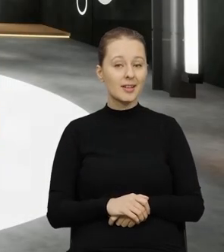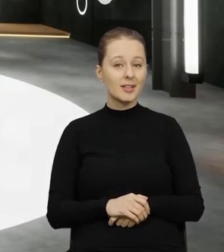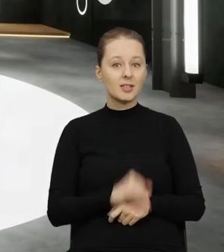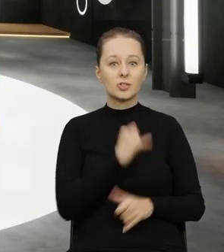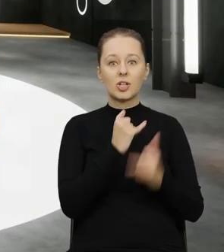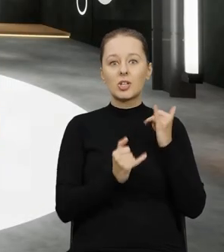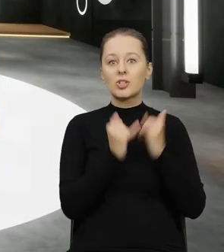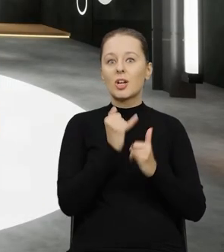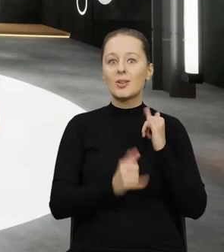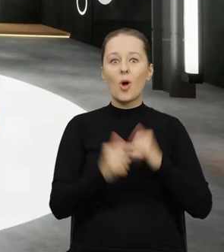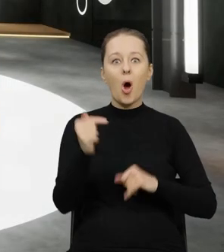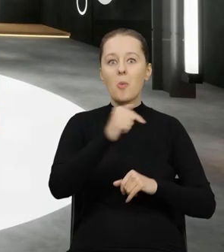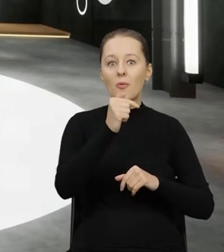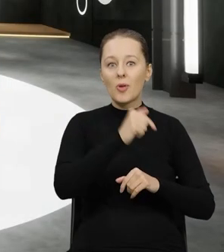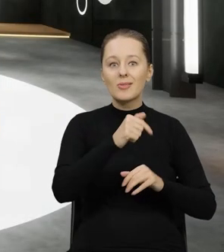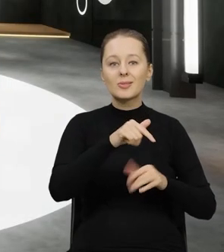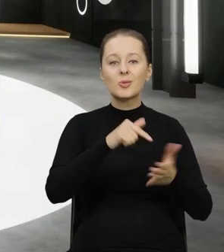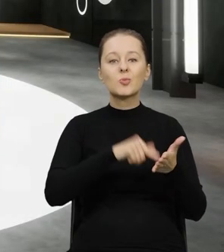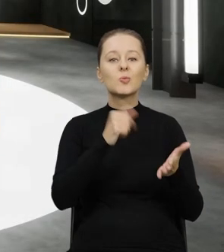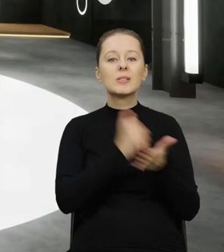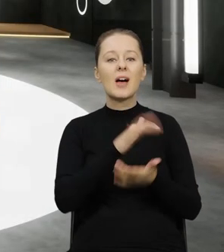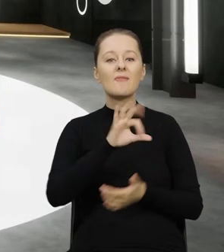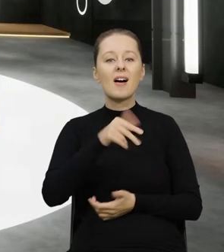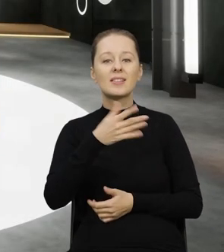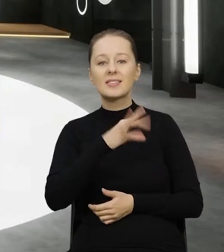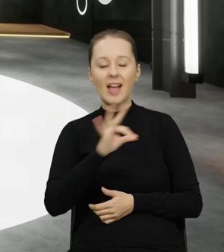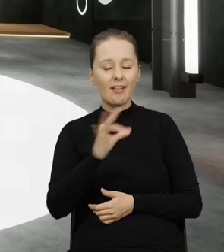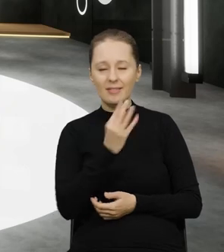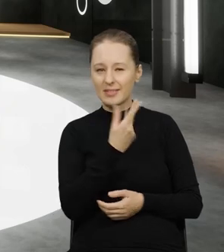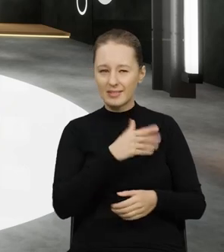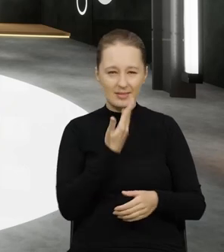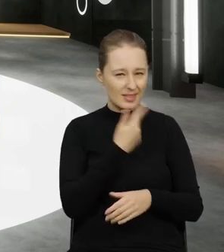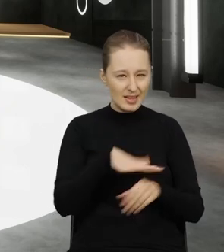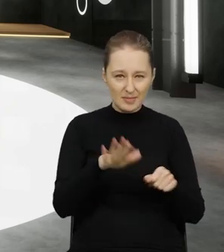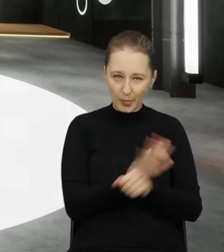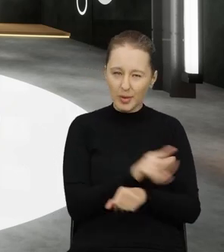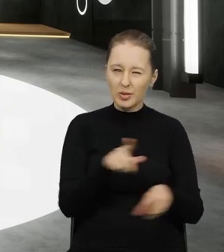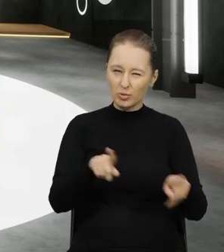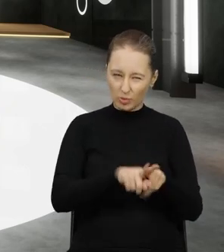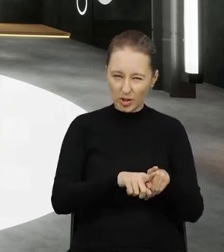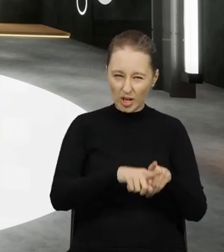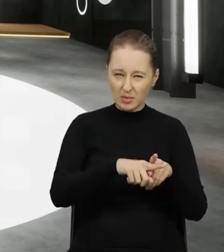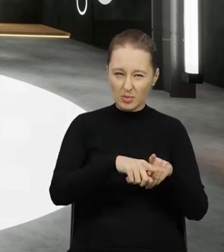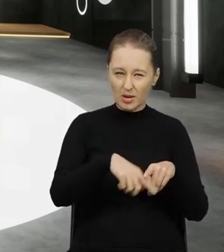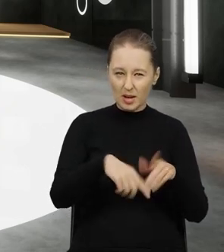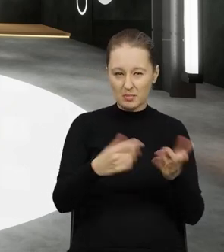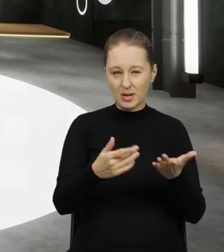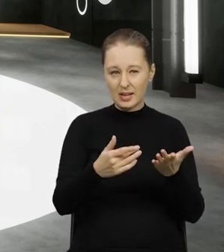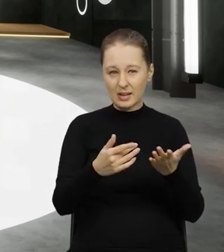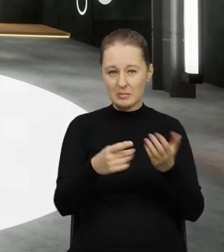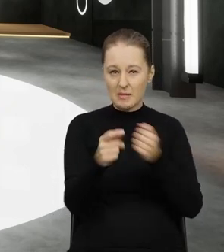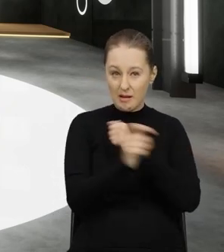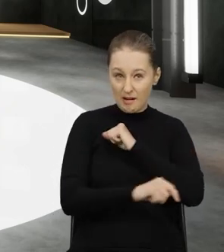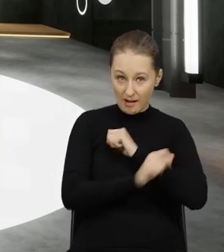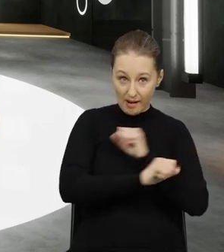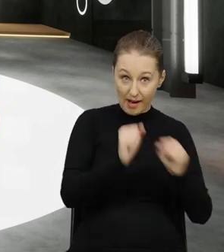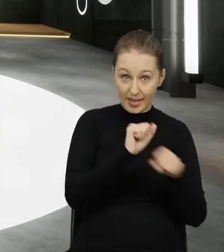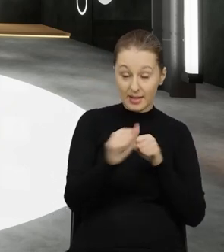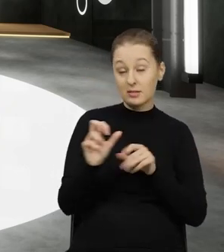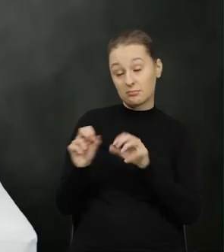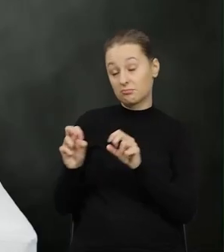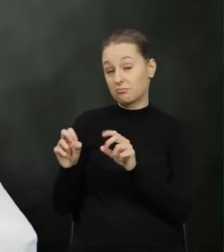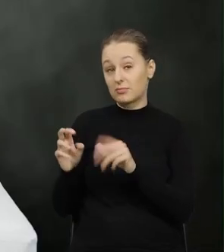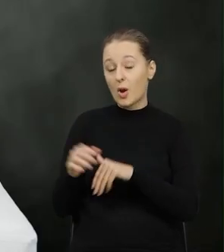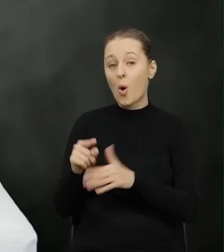niewywiązywanie się z obowiązków, które wynikają z tej ustawy o SEND też wiążą się z pewnymi konsekwencjami? Tak,